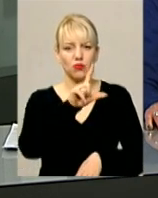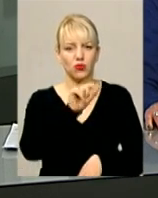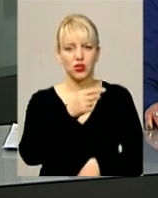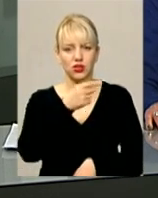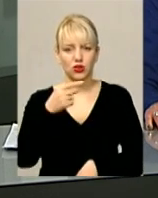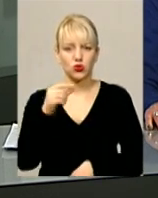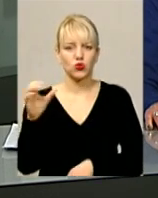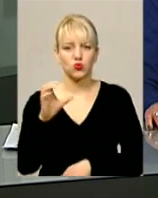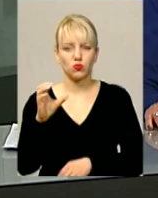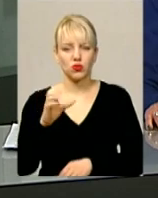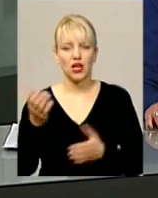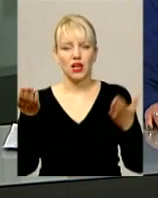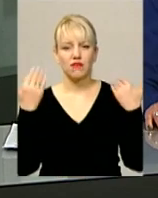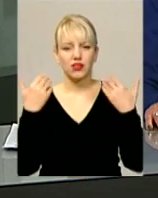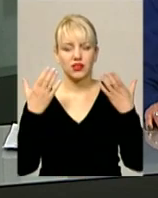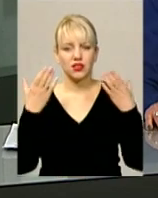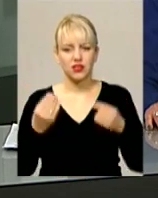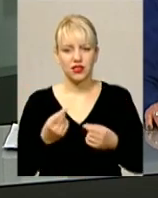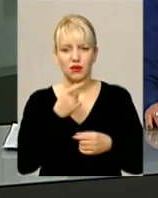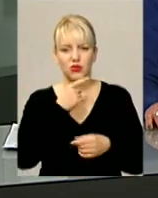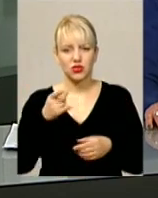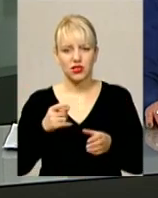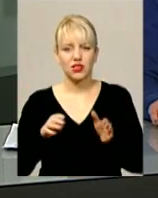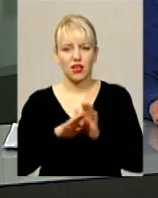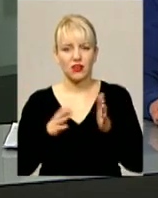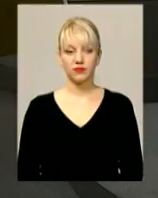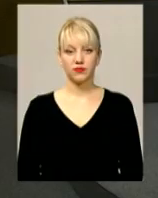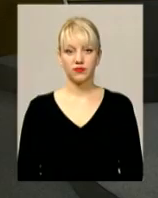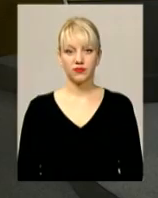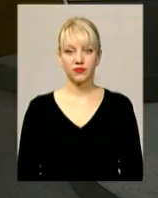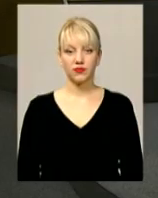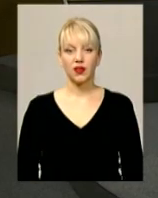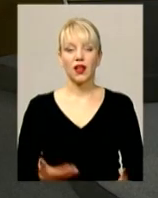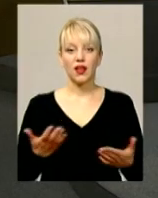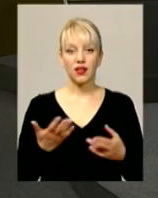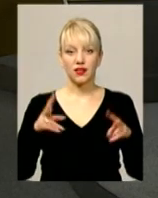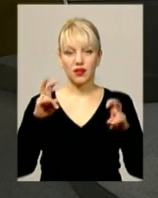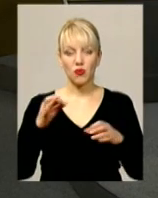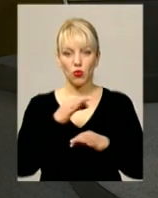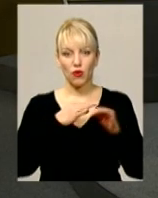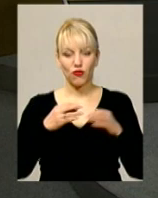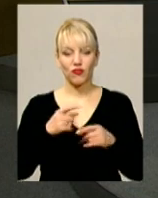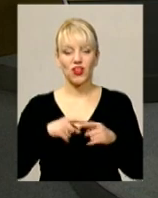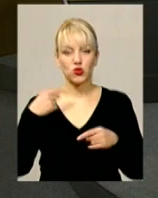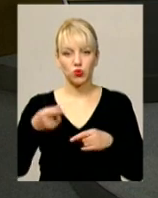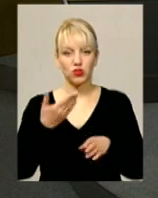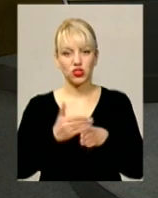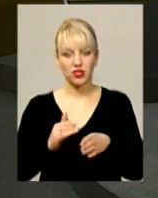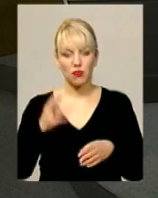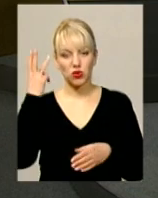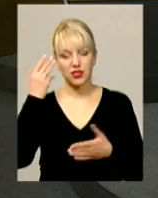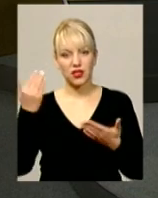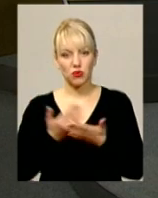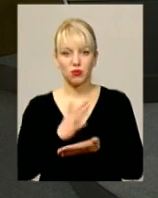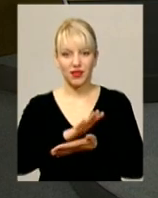Вихідними та під час канікул учні їздитимуть за повну вартість. Які теми обговорюватимемо в наступній частині «Подільської